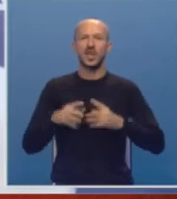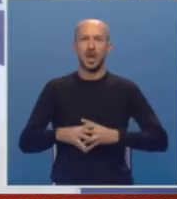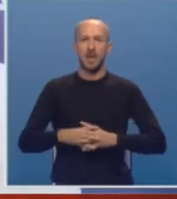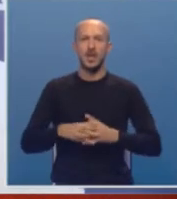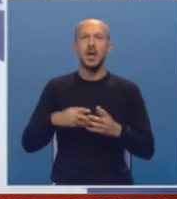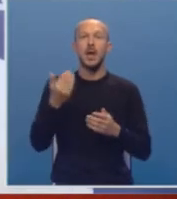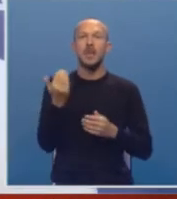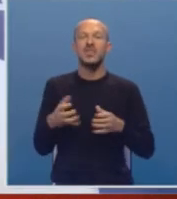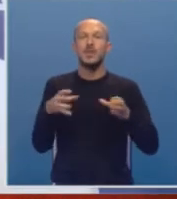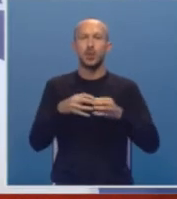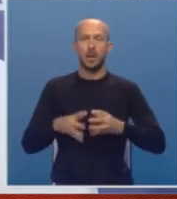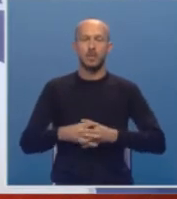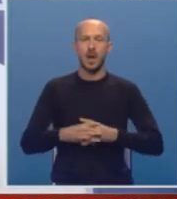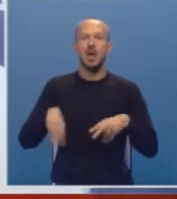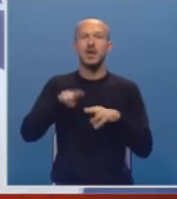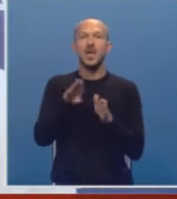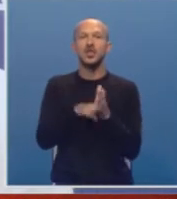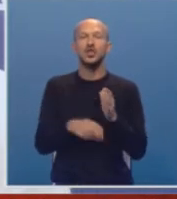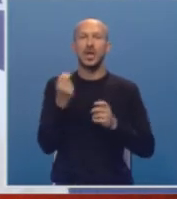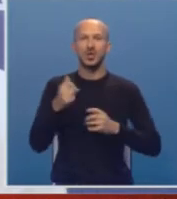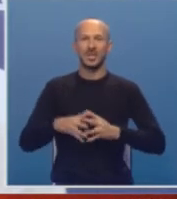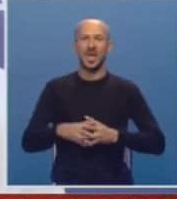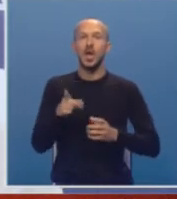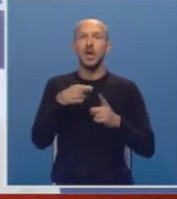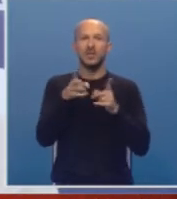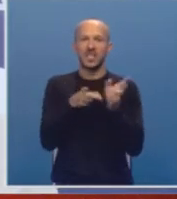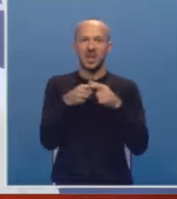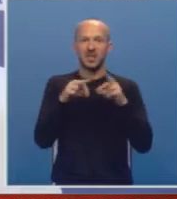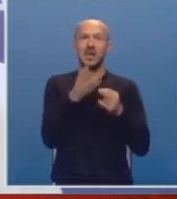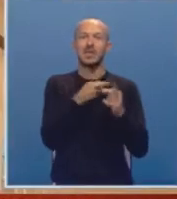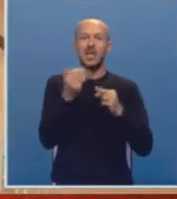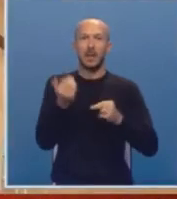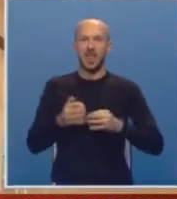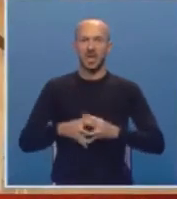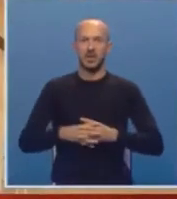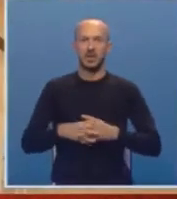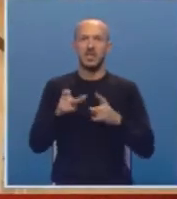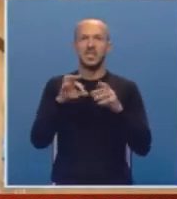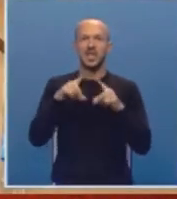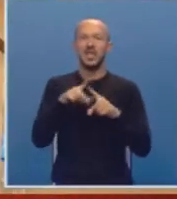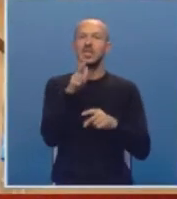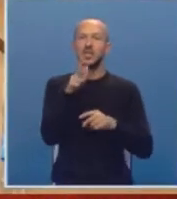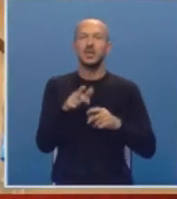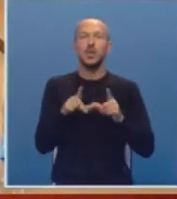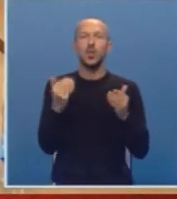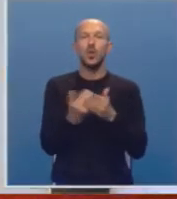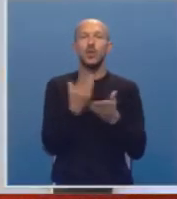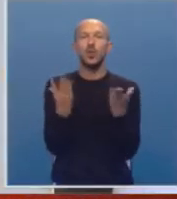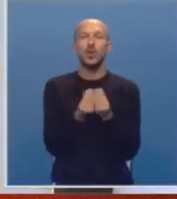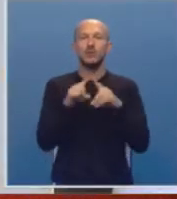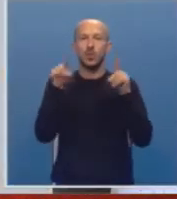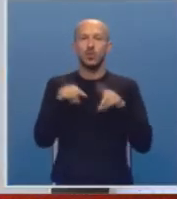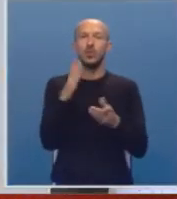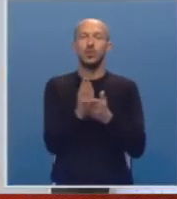platnim grupama najniže iznose koeficijenata za plate. Sindikat insistira da u novom kolektivnom